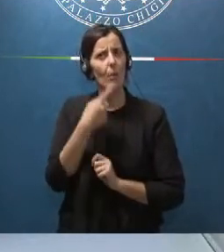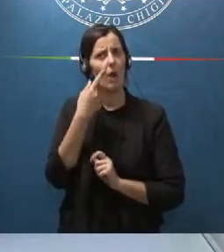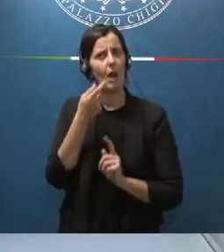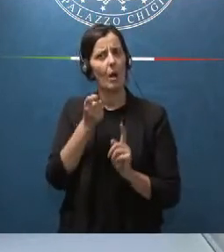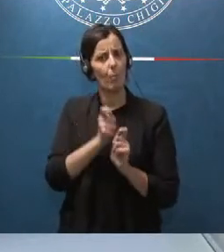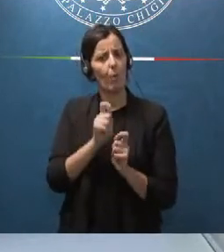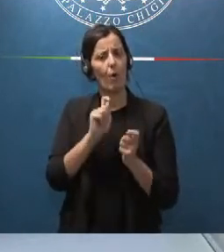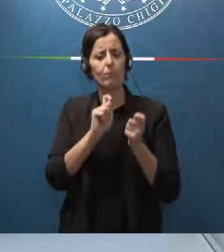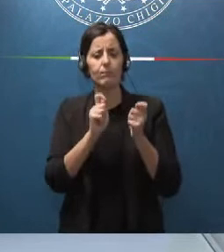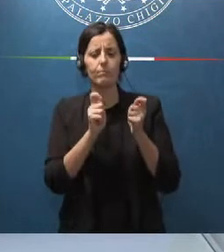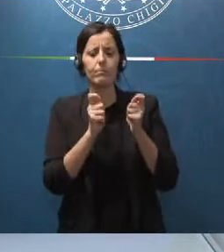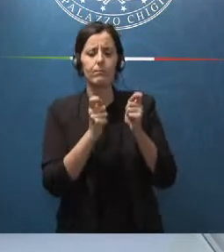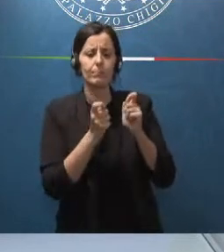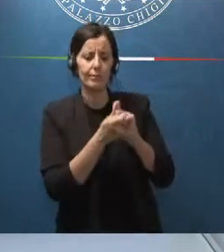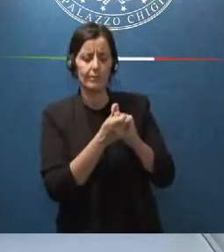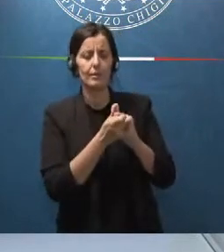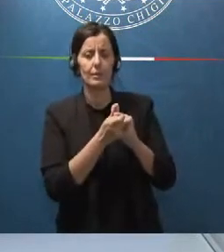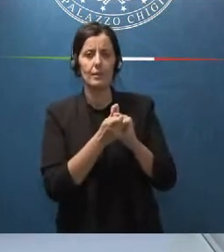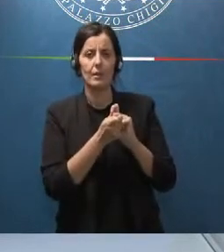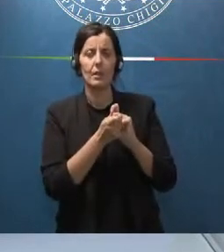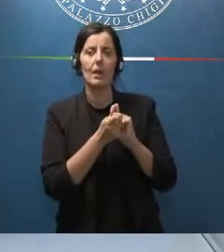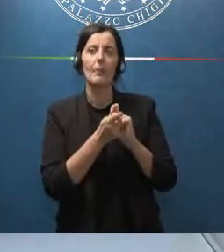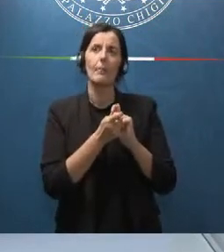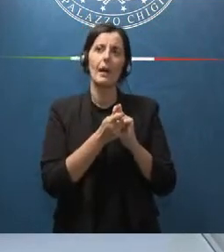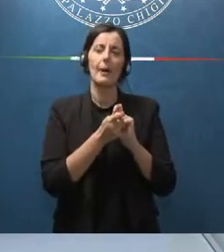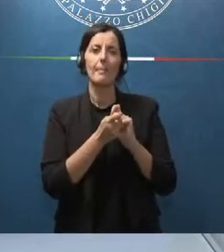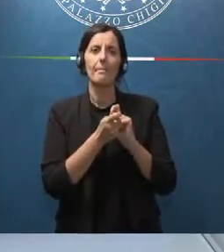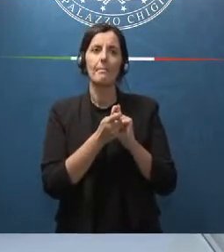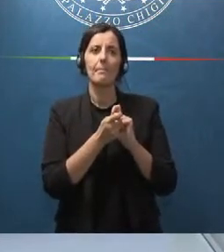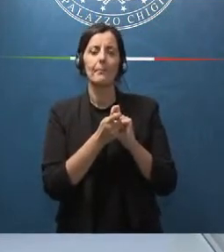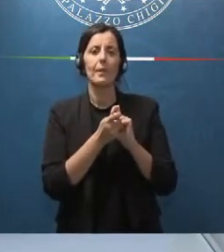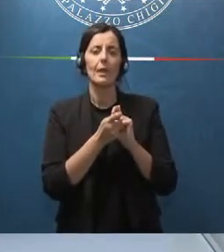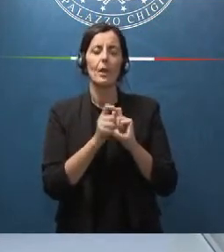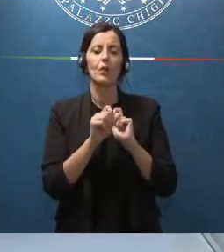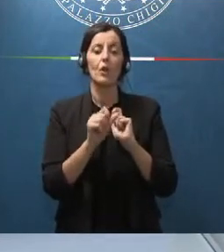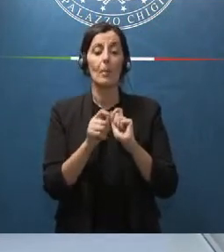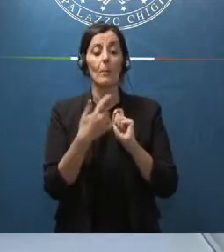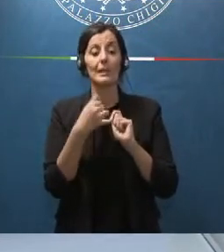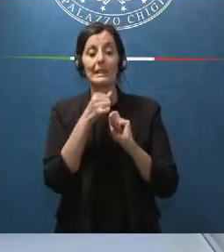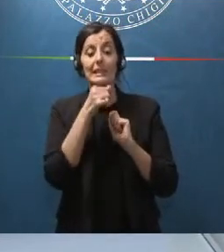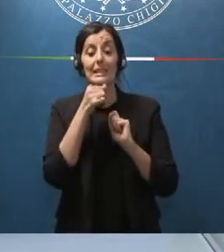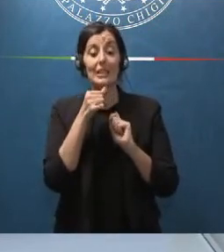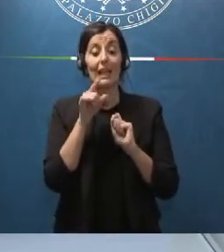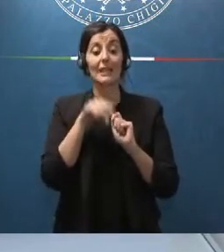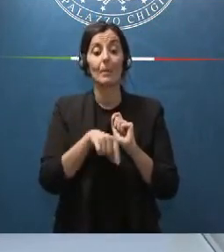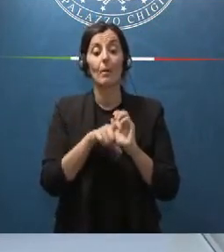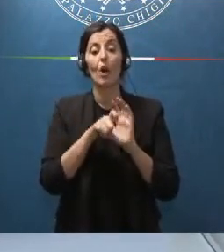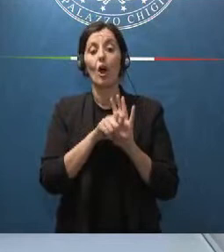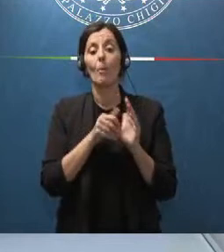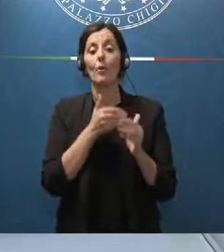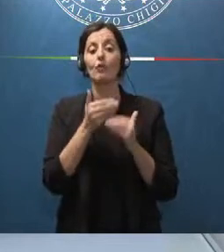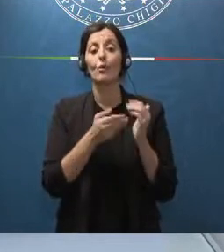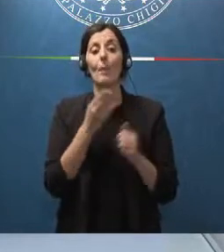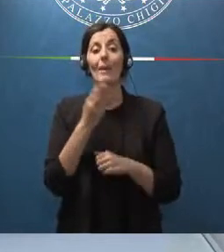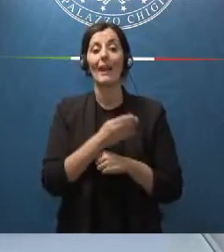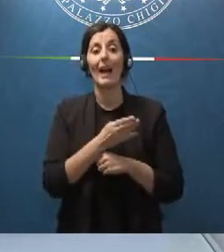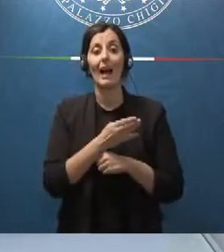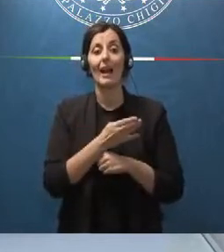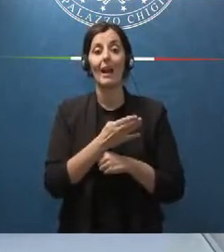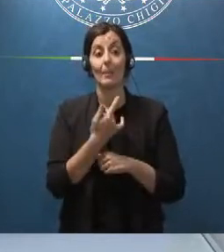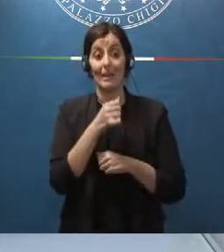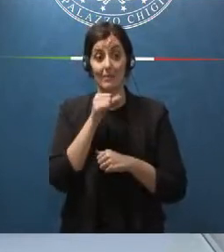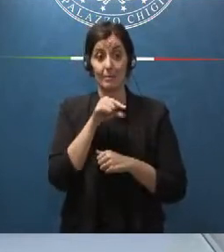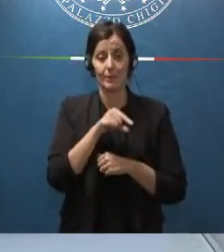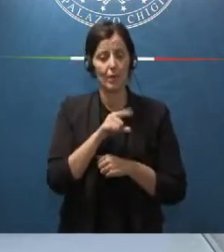non tanto e non solo sulla base della necessità di riformare il codice di procedura penale ma di adeguare